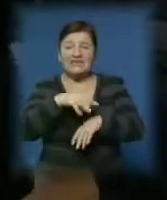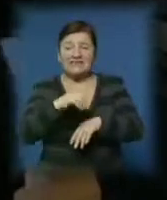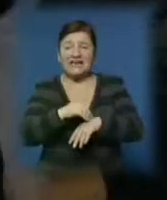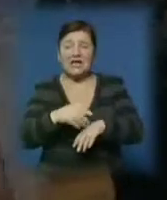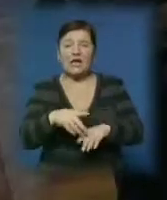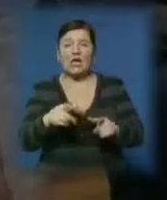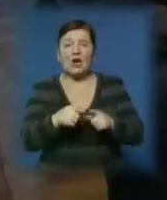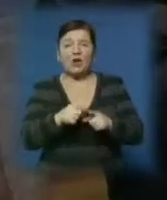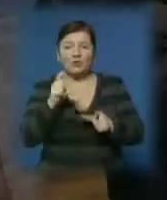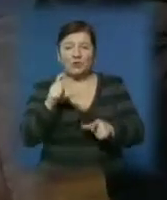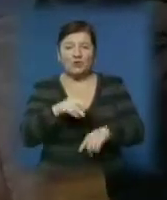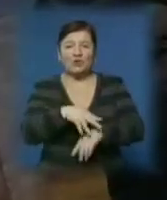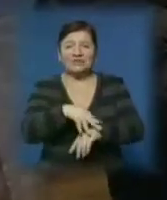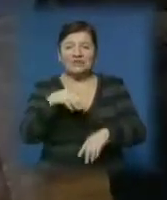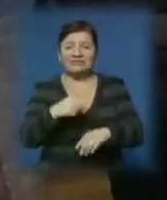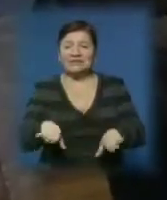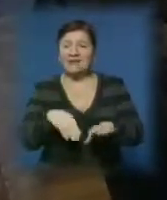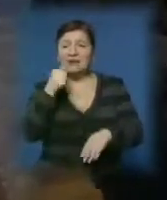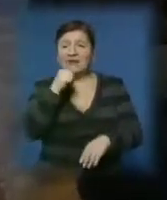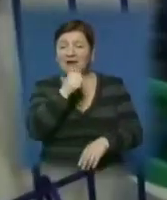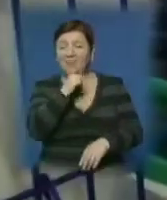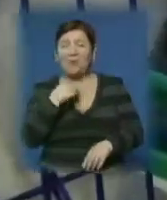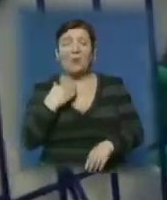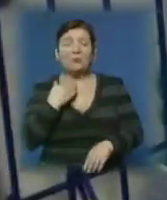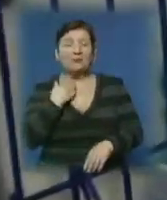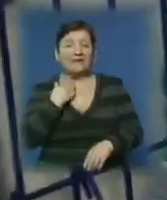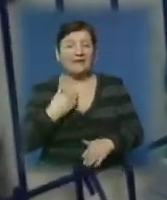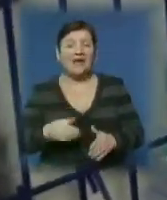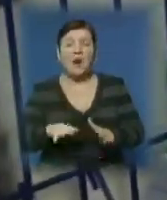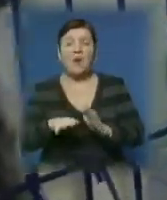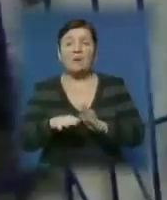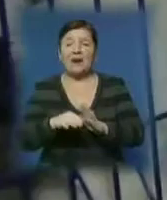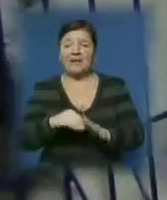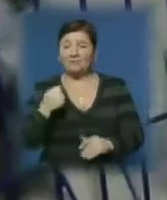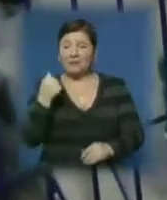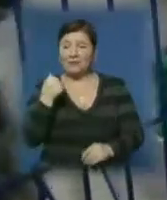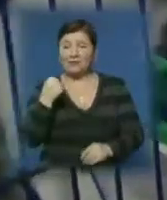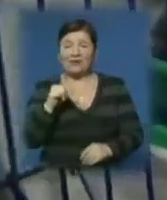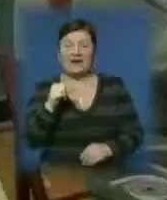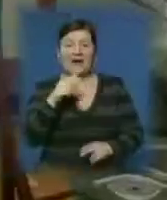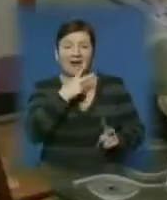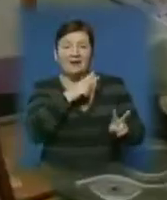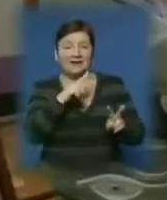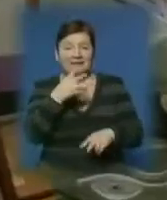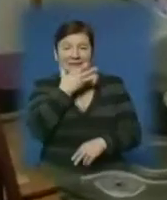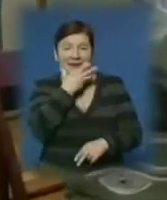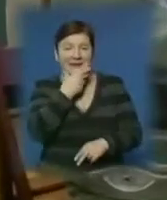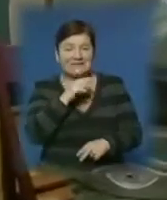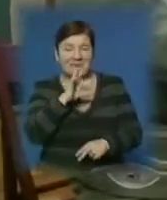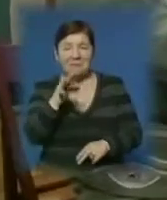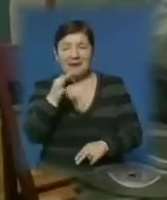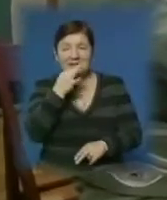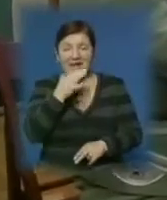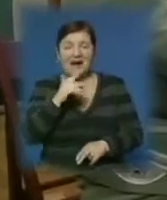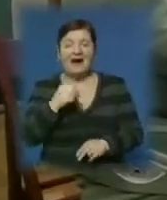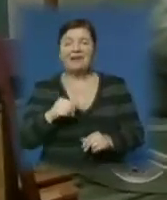довгушерсті. Також за результатами таємного голосування відвідувачів обрали володаря титулу глядацькій симпатії. Головну ж